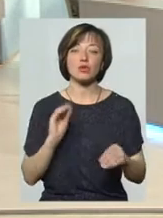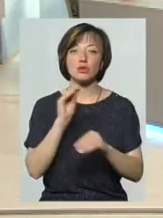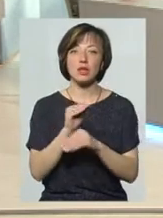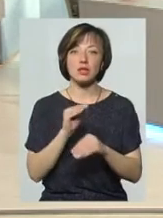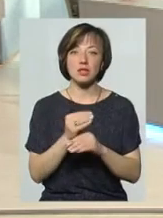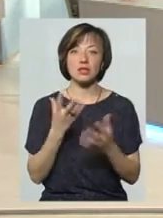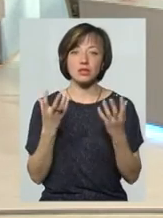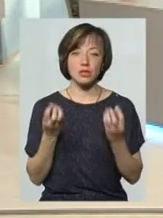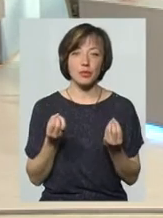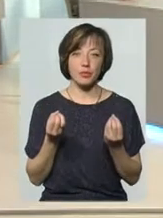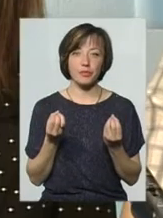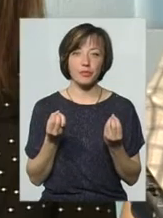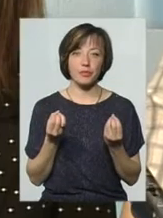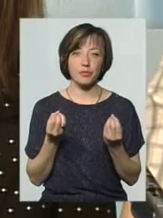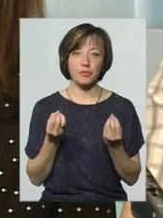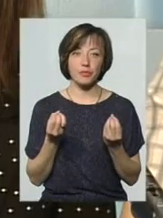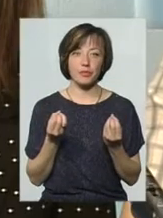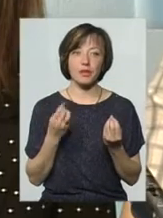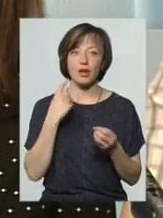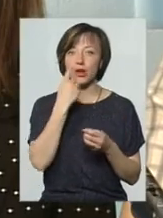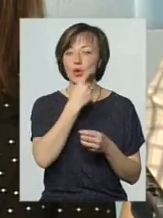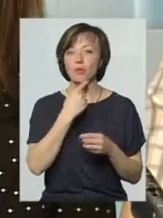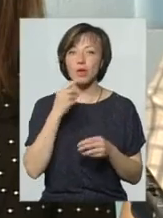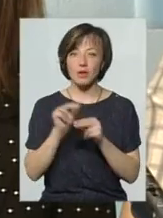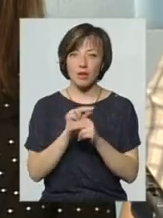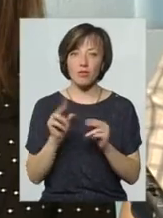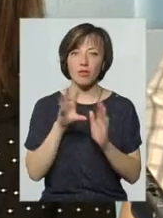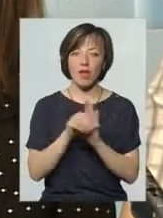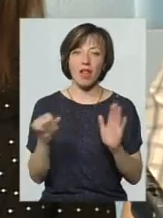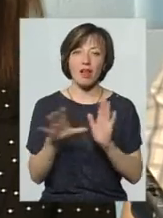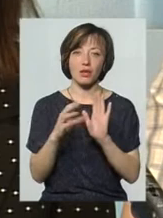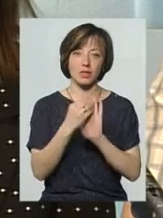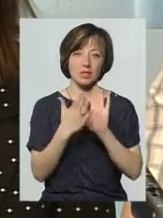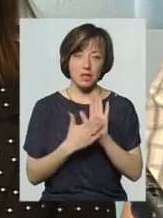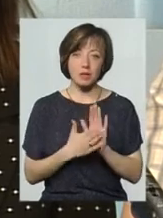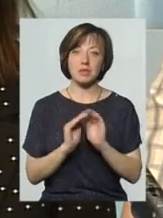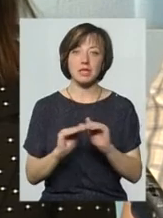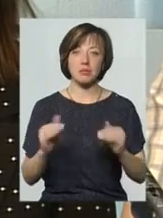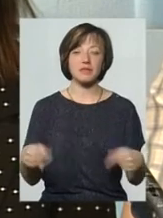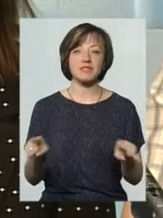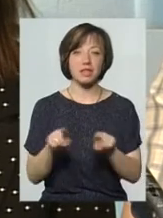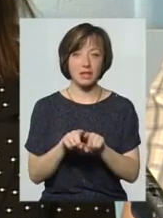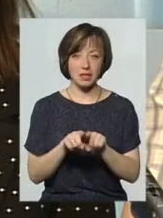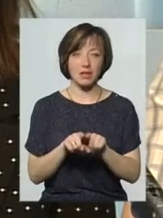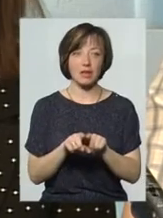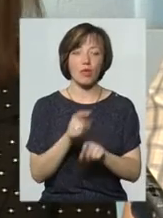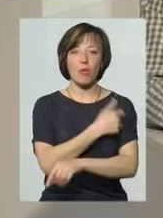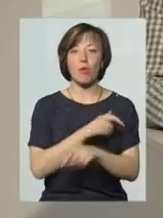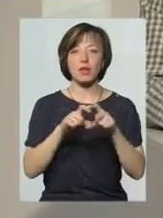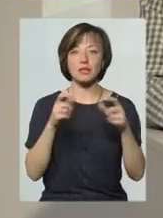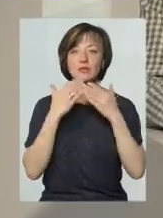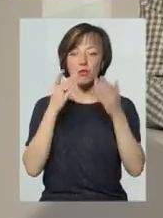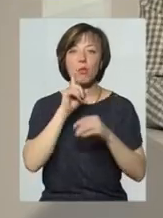стоматологію. І додамо стоматологію, і впровадимо електронний запис, і оскільки з дітьми все-таки в поліклініку